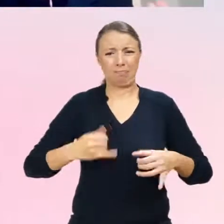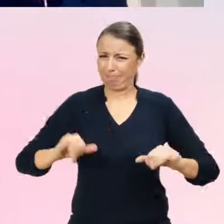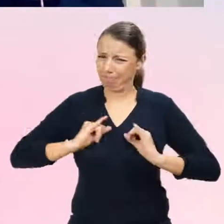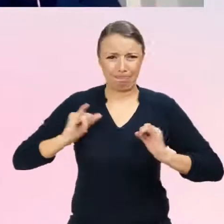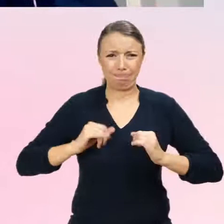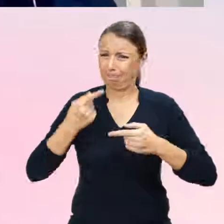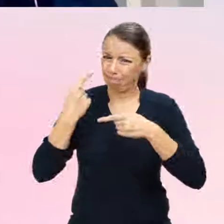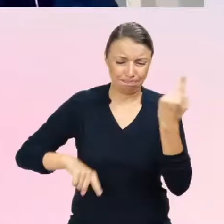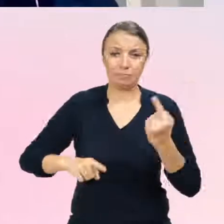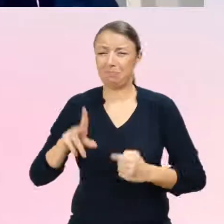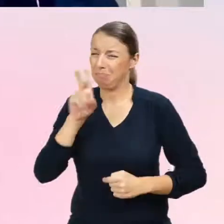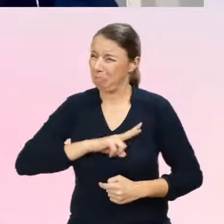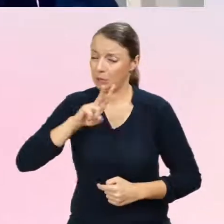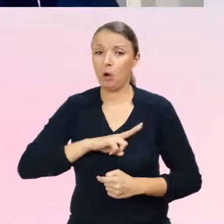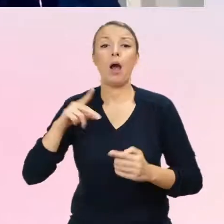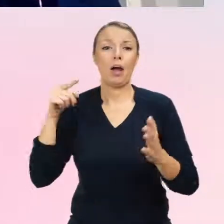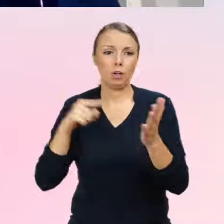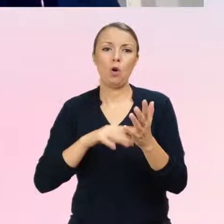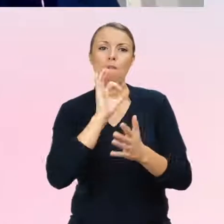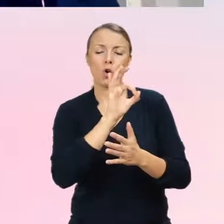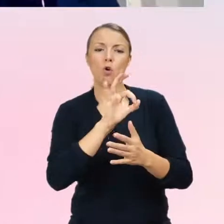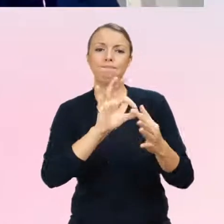przeżywania tej niezgodności.